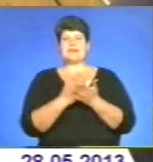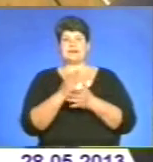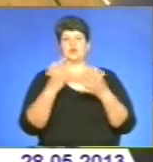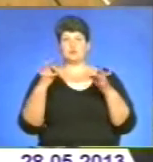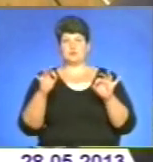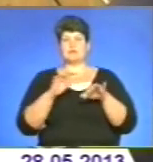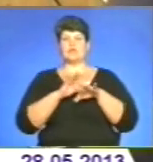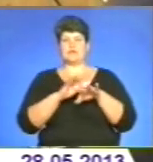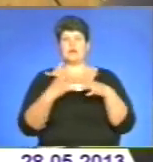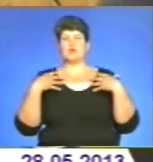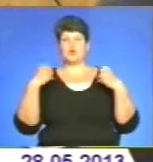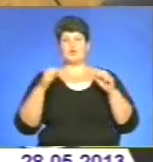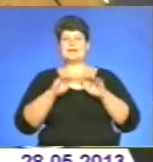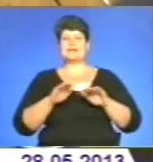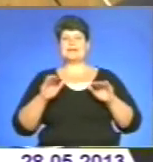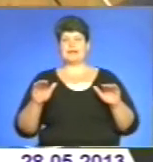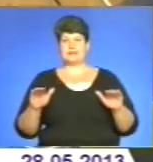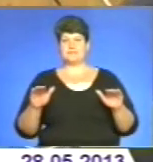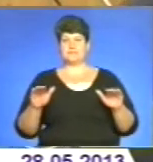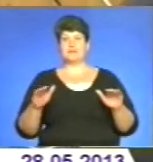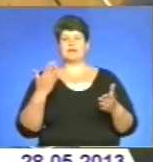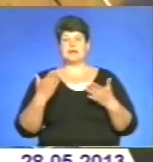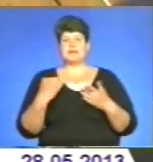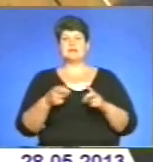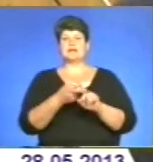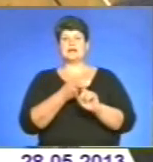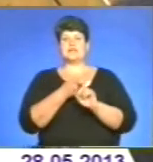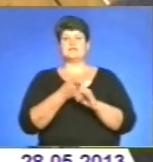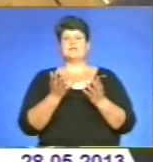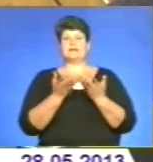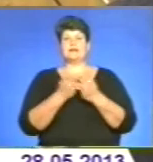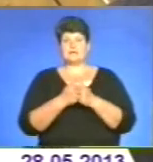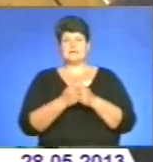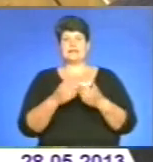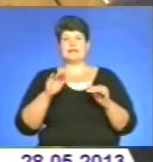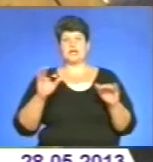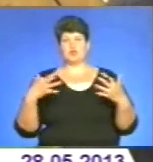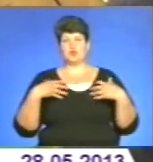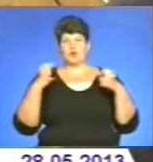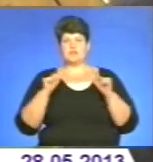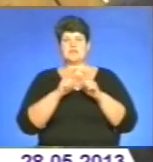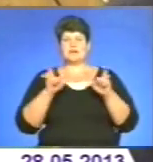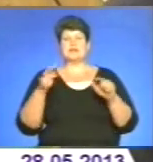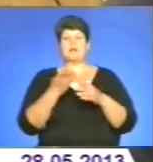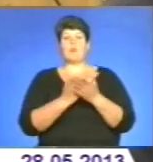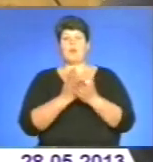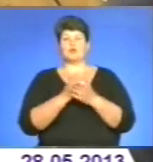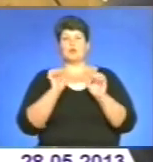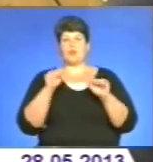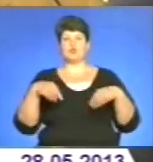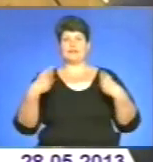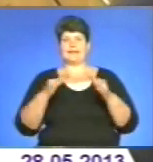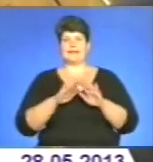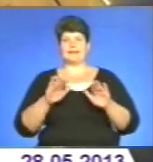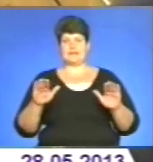проведення оздоровлення дітей, яке в певної мірою залежить від кількості дитячих оздоровчих закладів і від тих послуг, які можуть вони надати дітям.